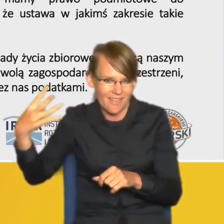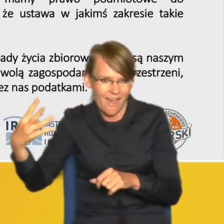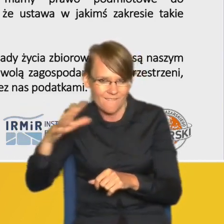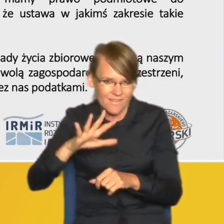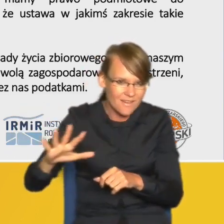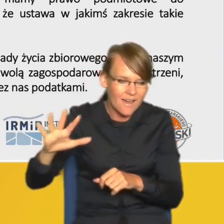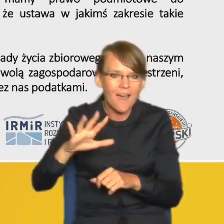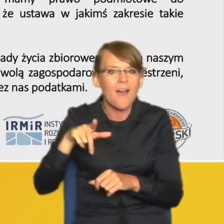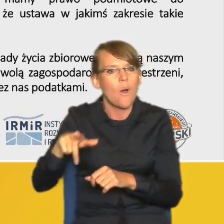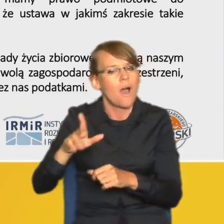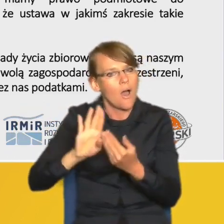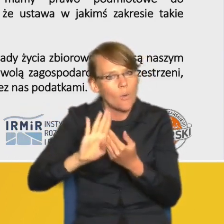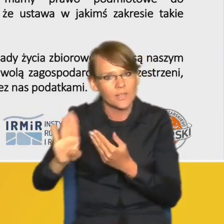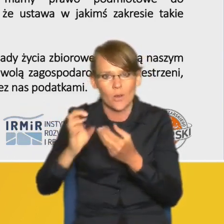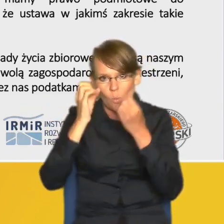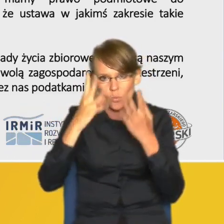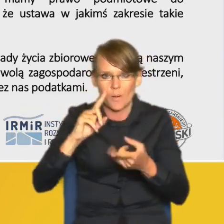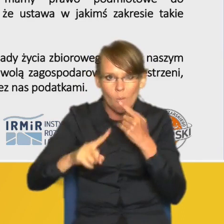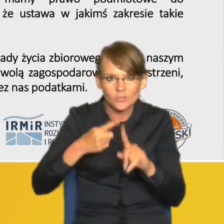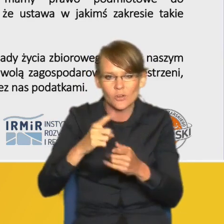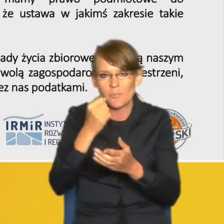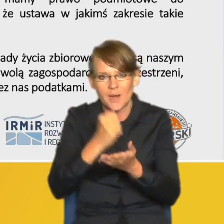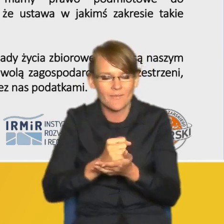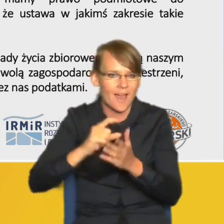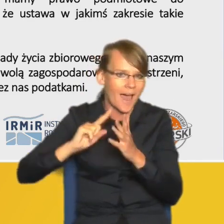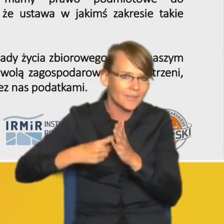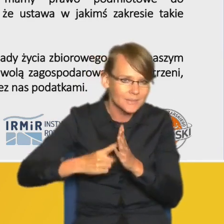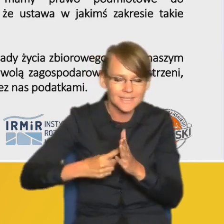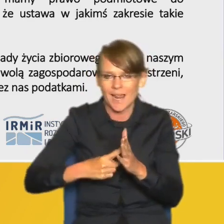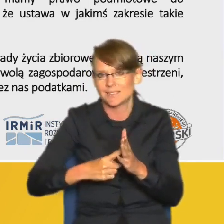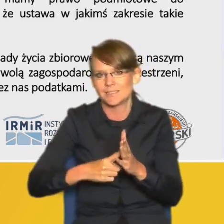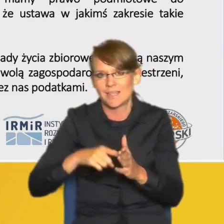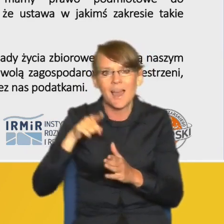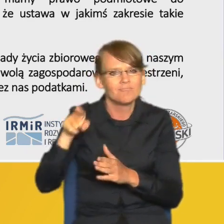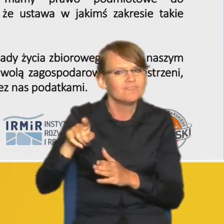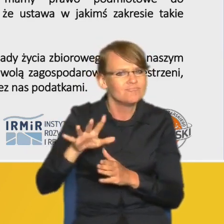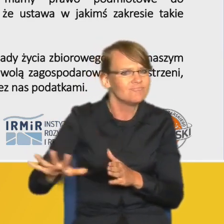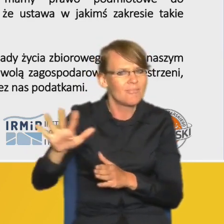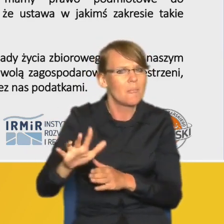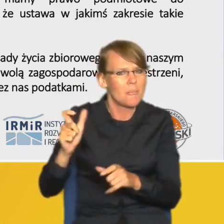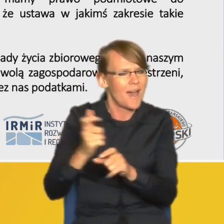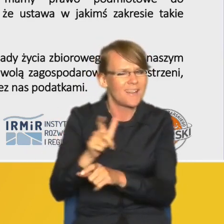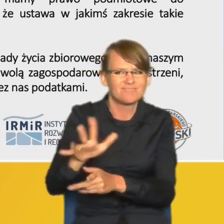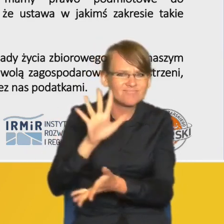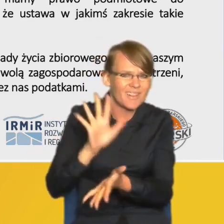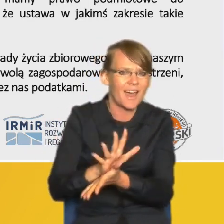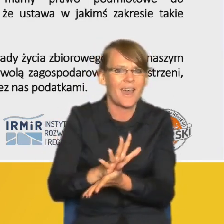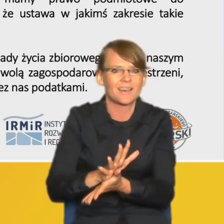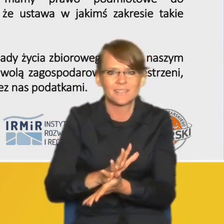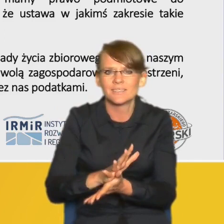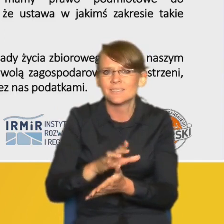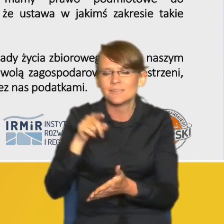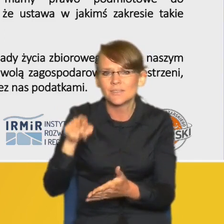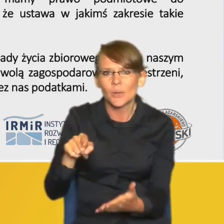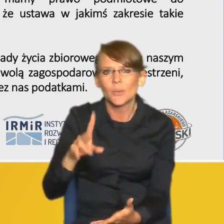jako odrębne kultury polityczne, prawne, administracyjne państwa które cechuje pewna synteza